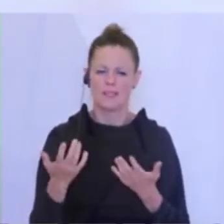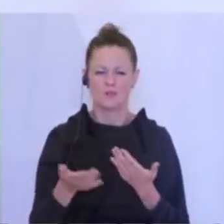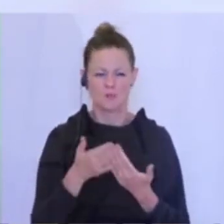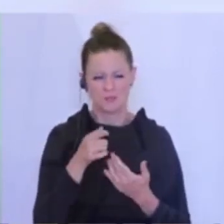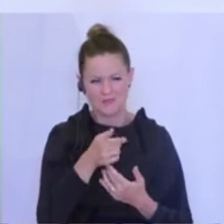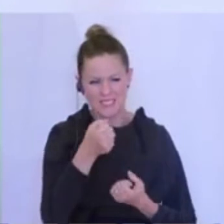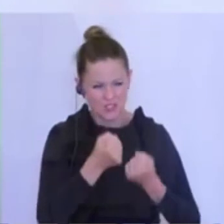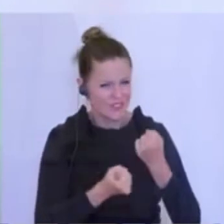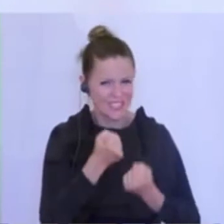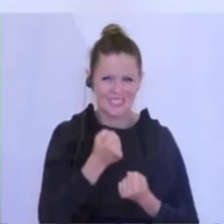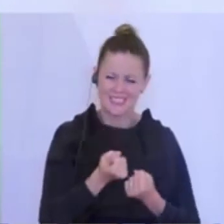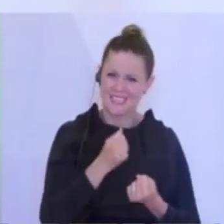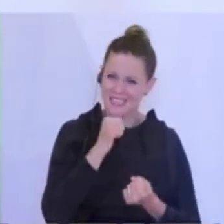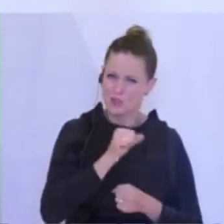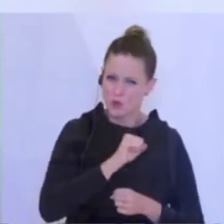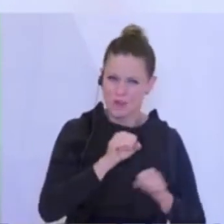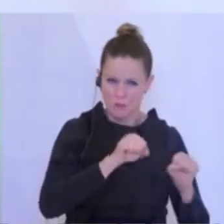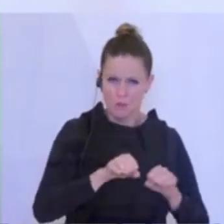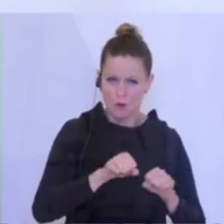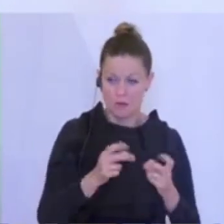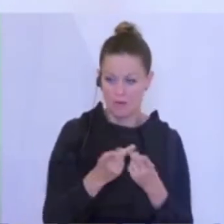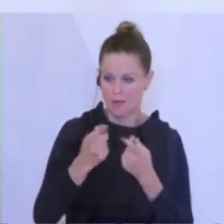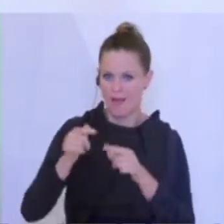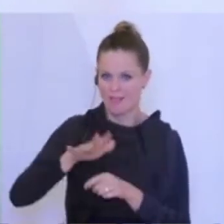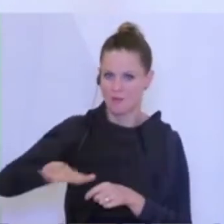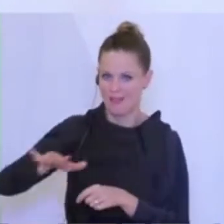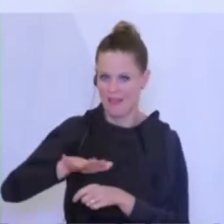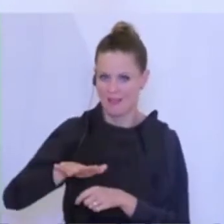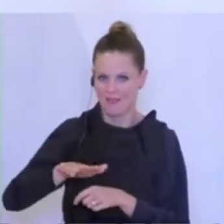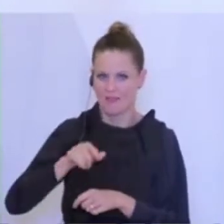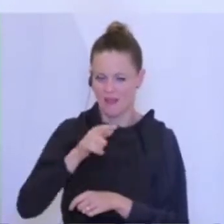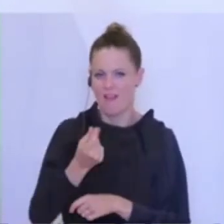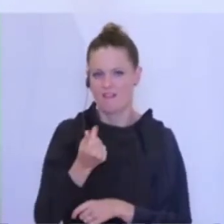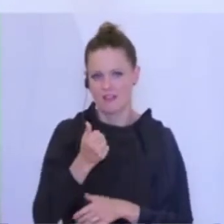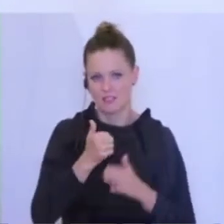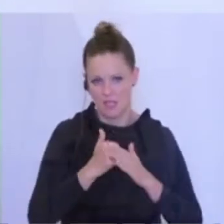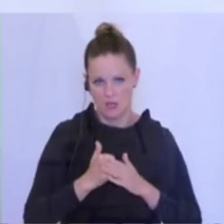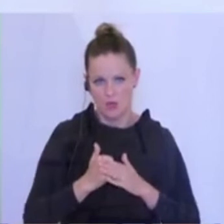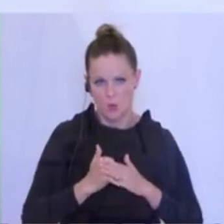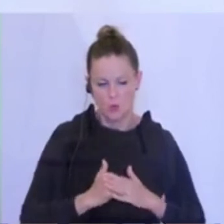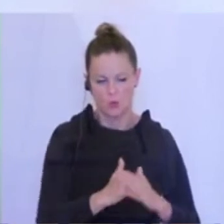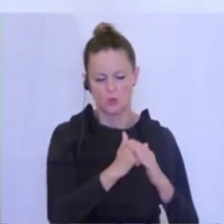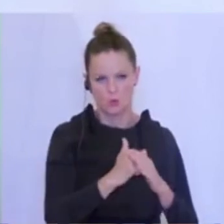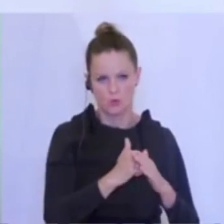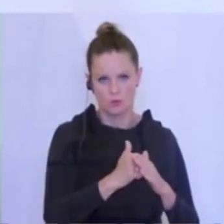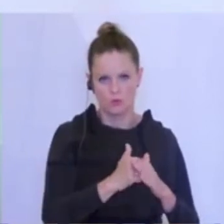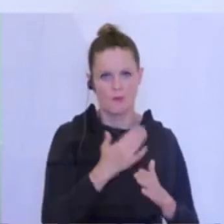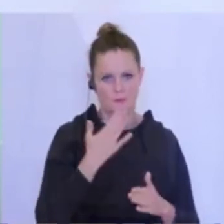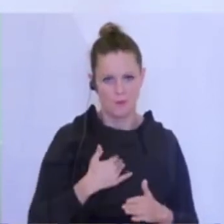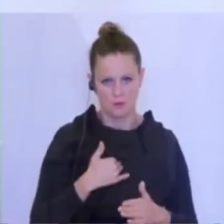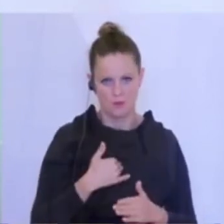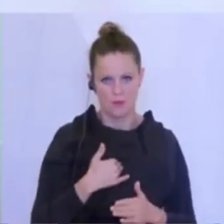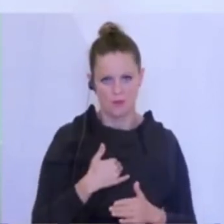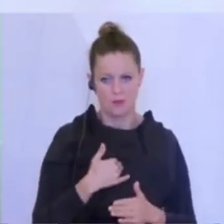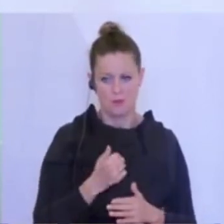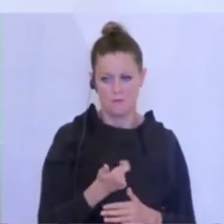schnell geht, wie in anderen Bereichen, dass wir hier mit den finanziellen Unterstützungen vorankommen wollen. Wir haben eben heute hier an dieser